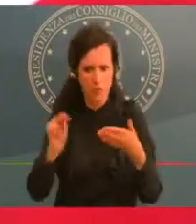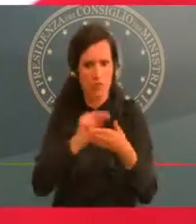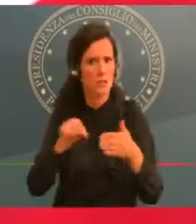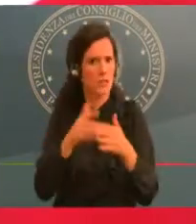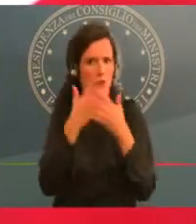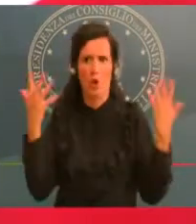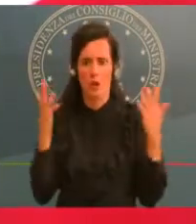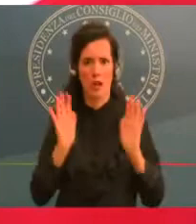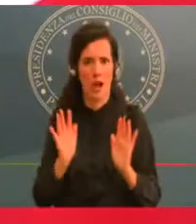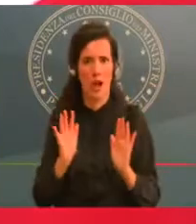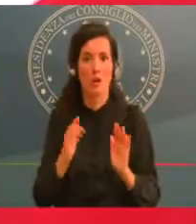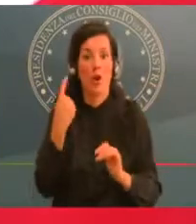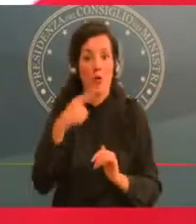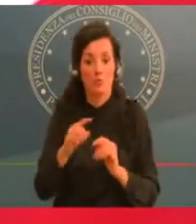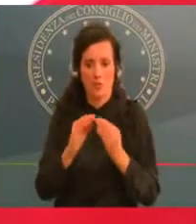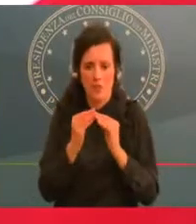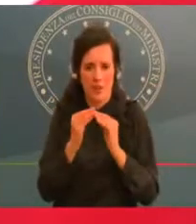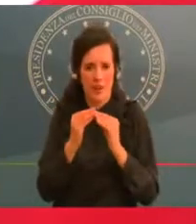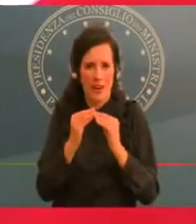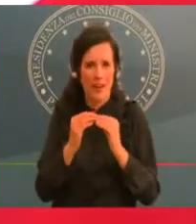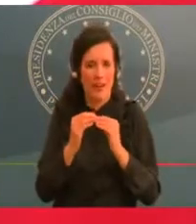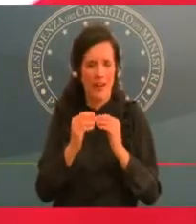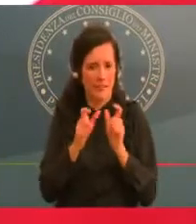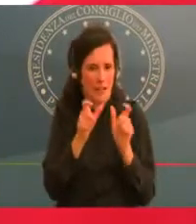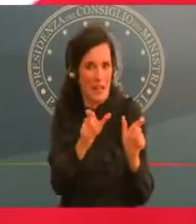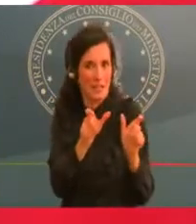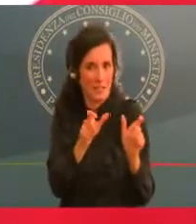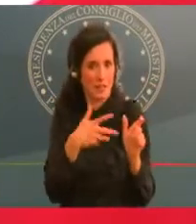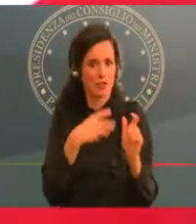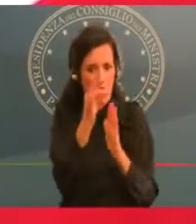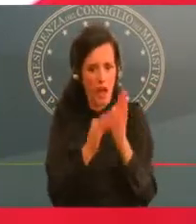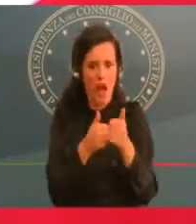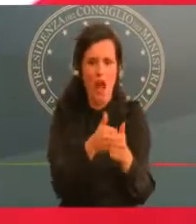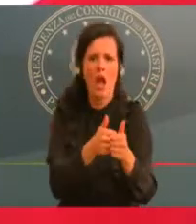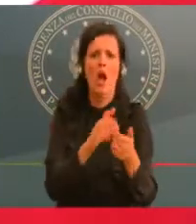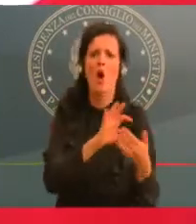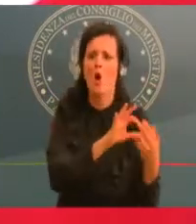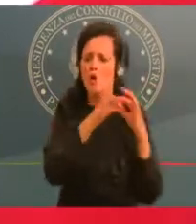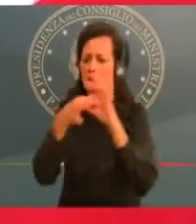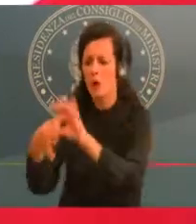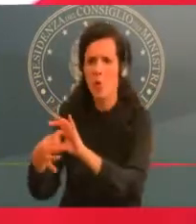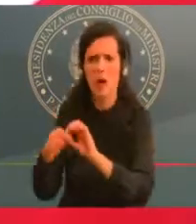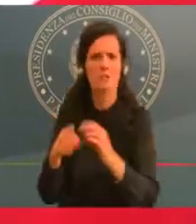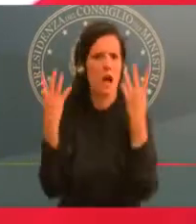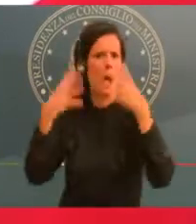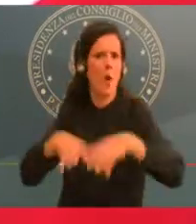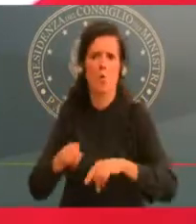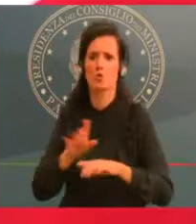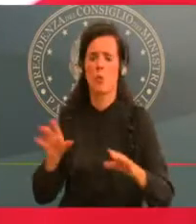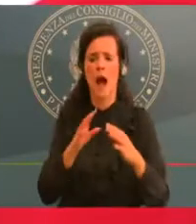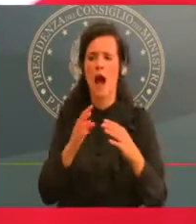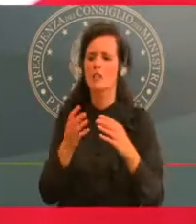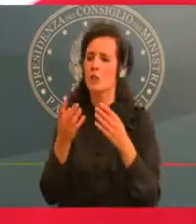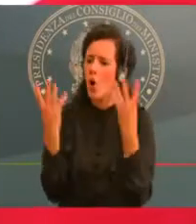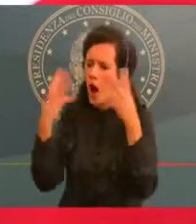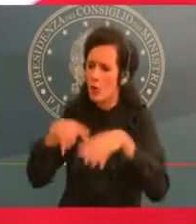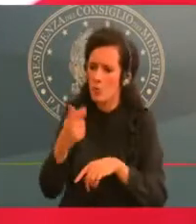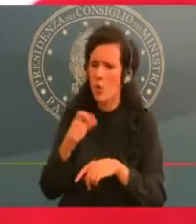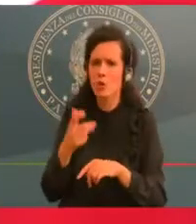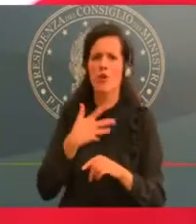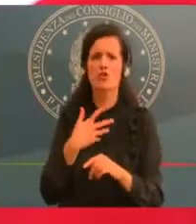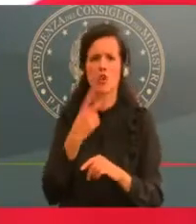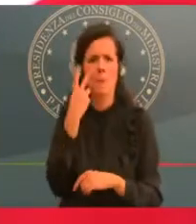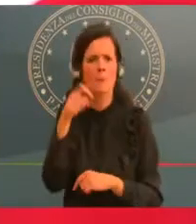sono basate su criteri predefiniti e oggettivi, che sfuggono a qualsiasi contrattazione.